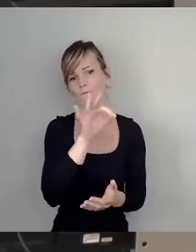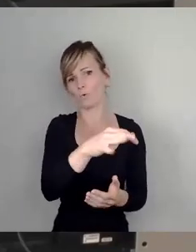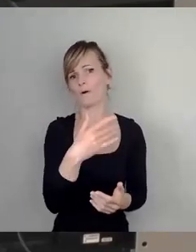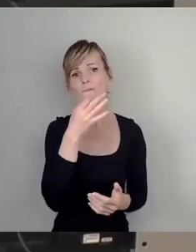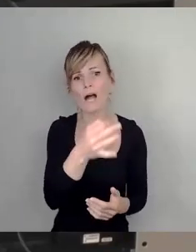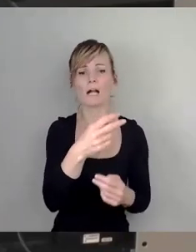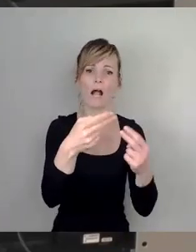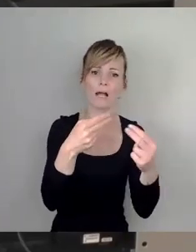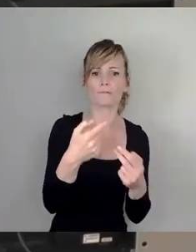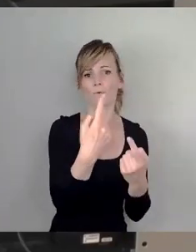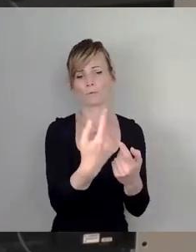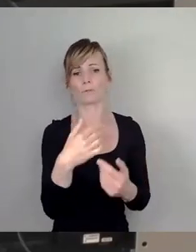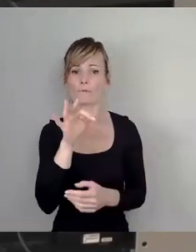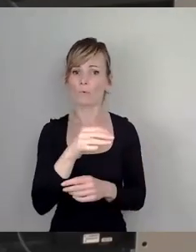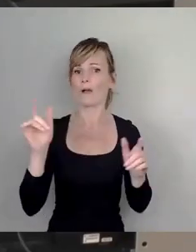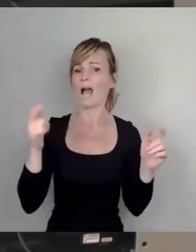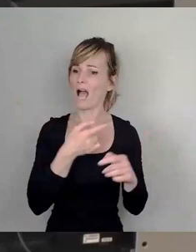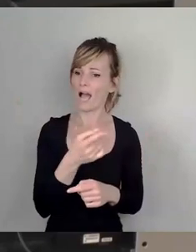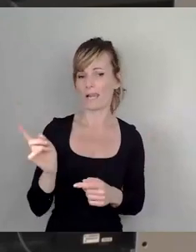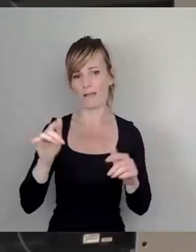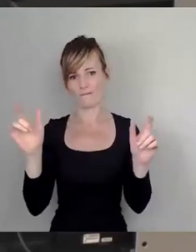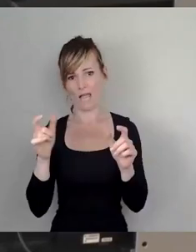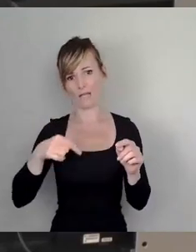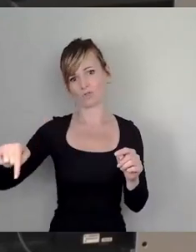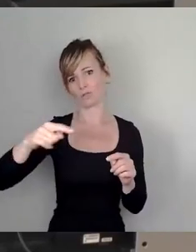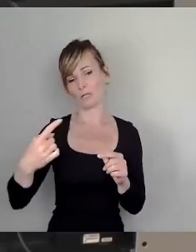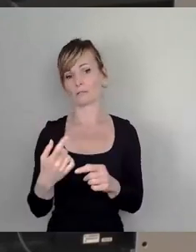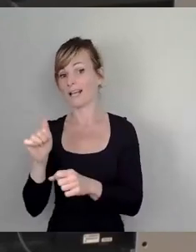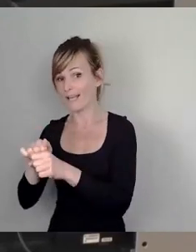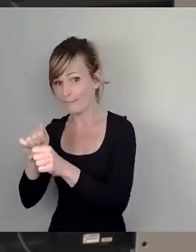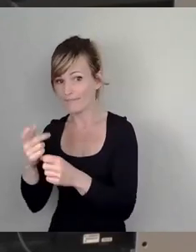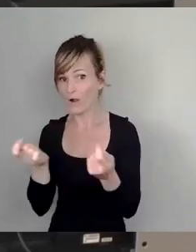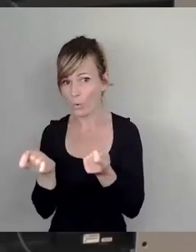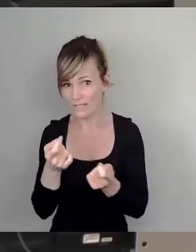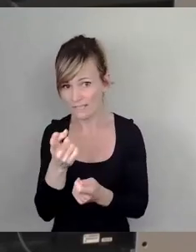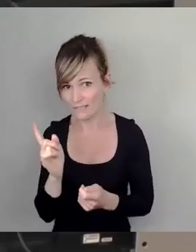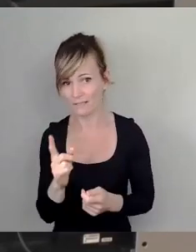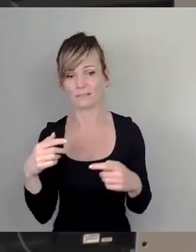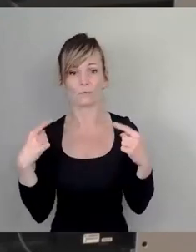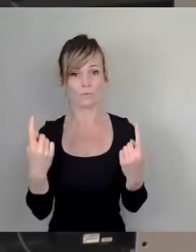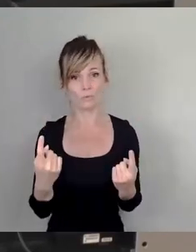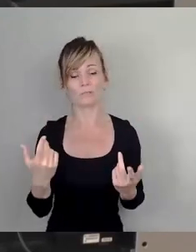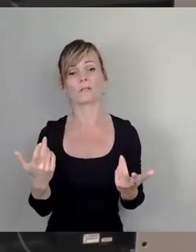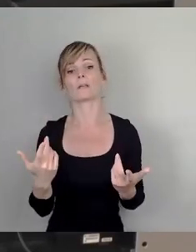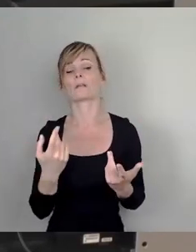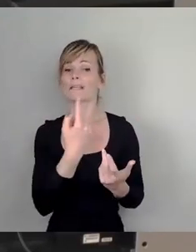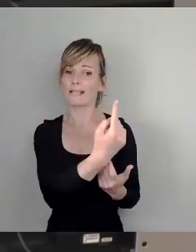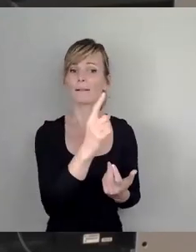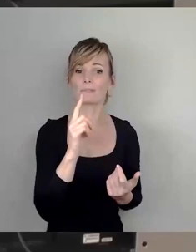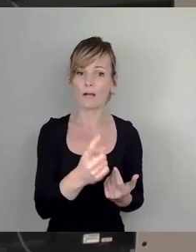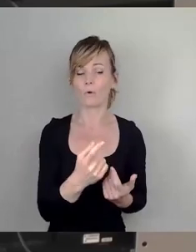Veranstalter, der die Ämter koordiniert und der auch überhaupt